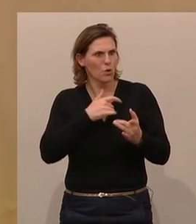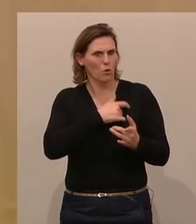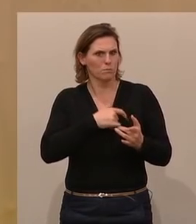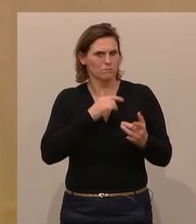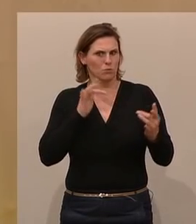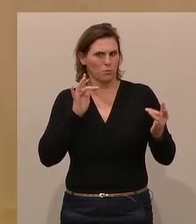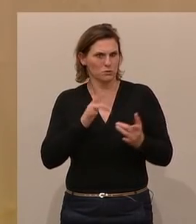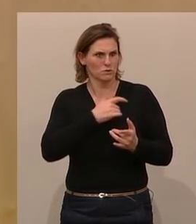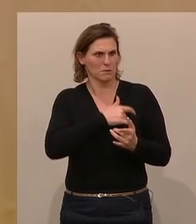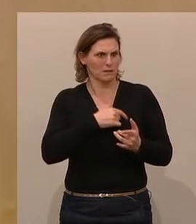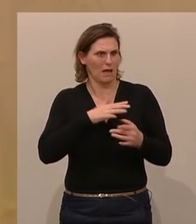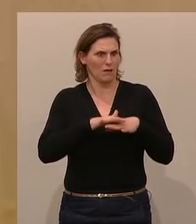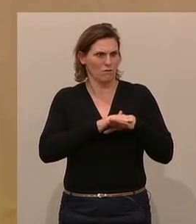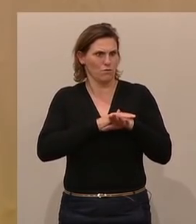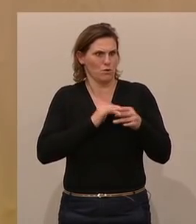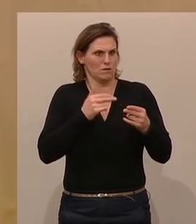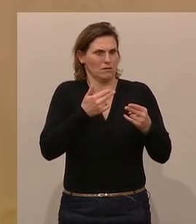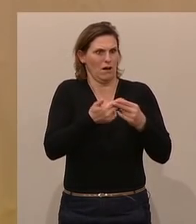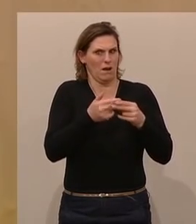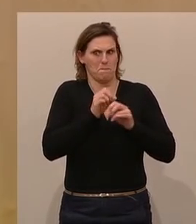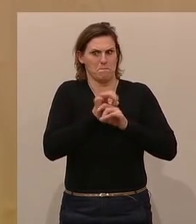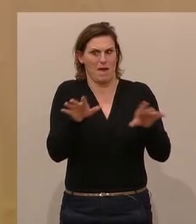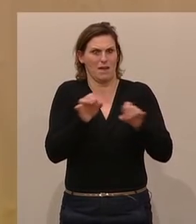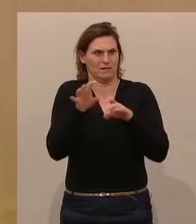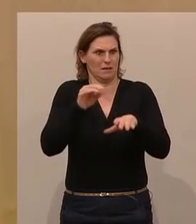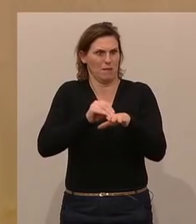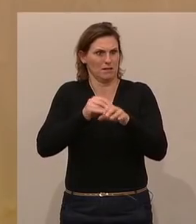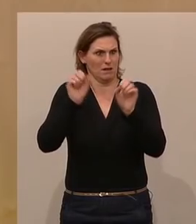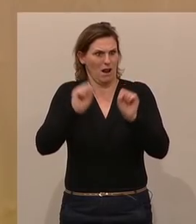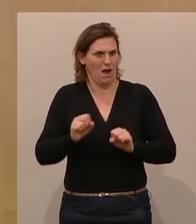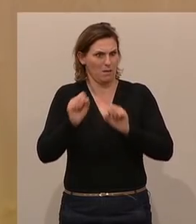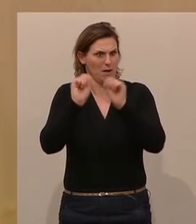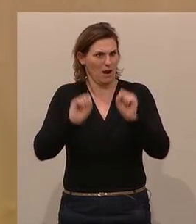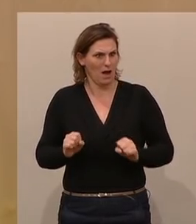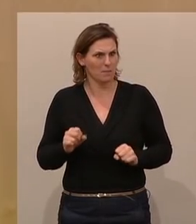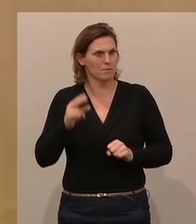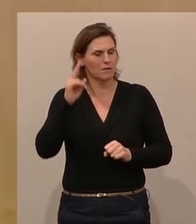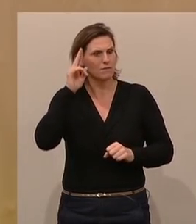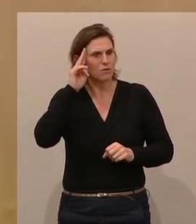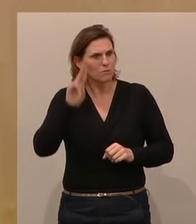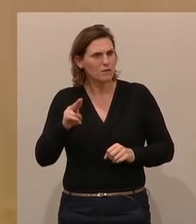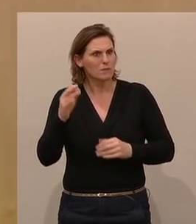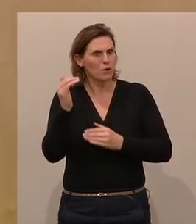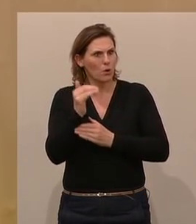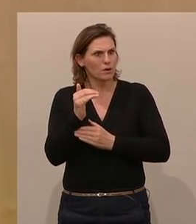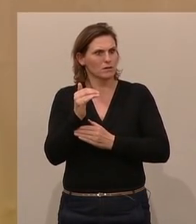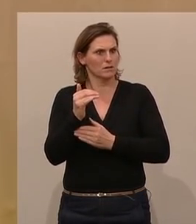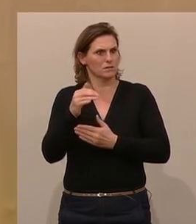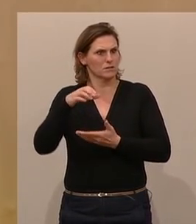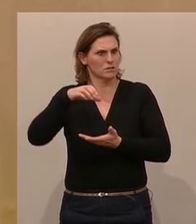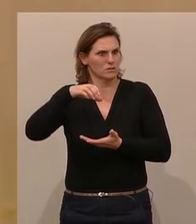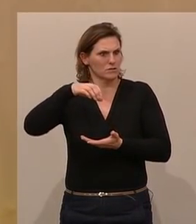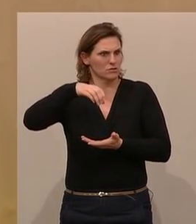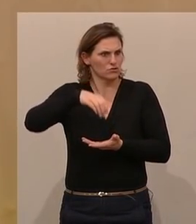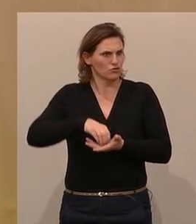nahe fühlen, an die Medien gegangen sind, weil sie von den Wiener Behörden, auch vom Stadtschulrat, vollkommen im Stich